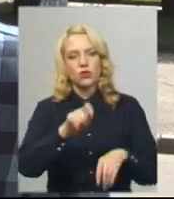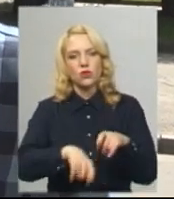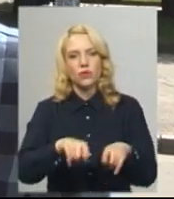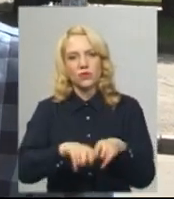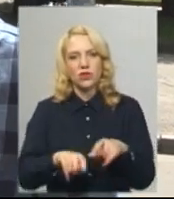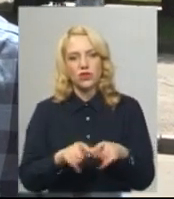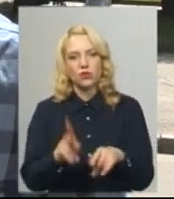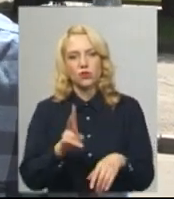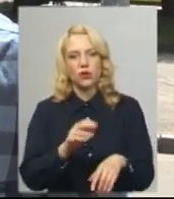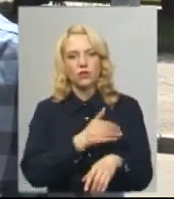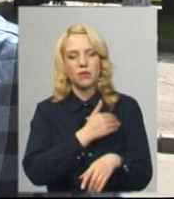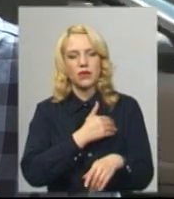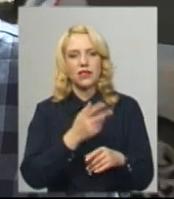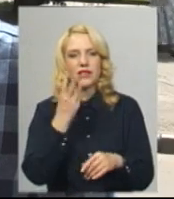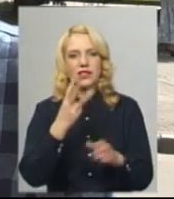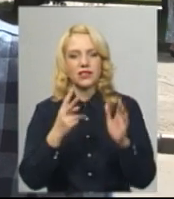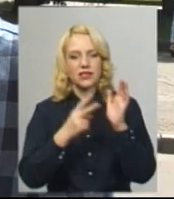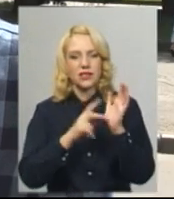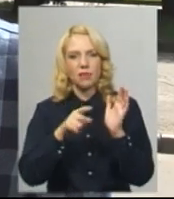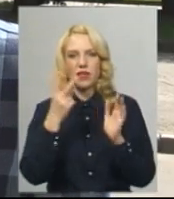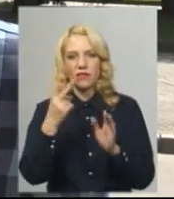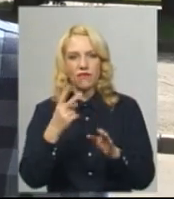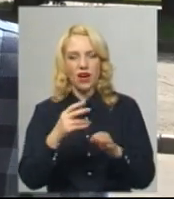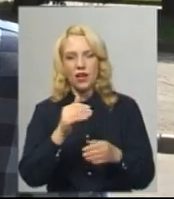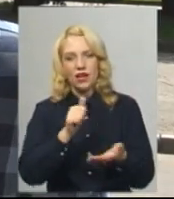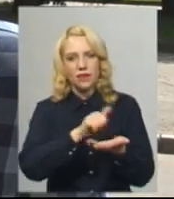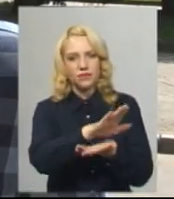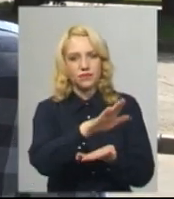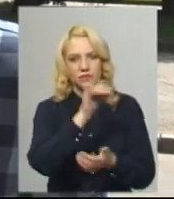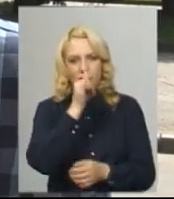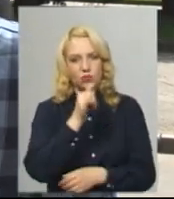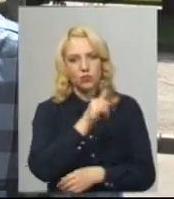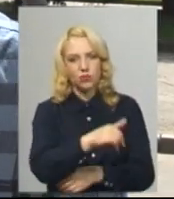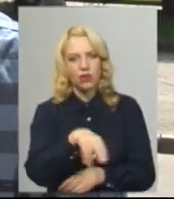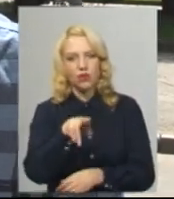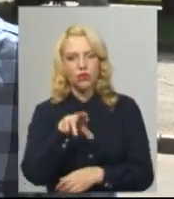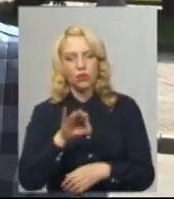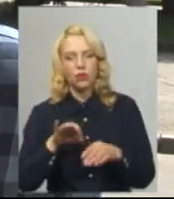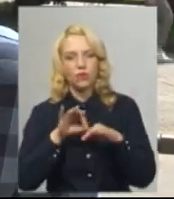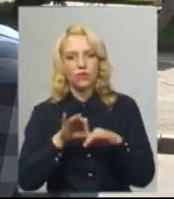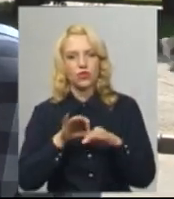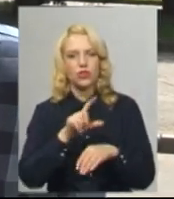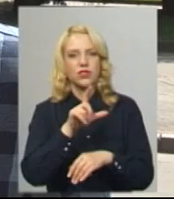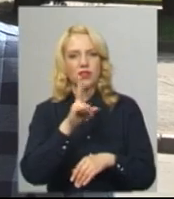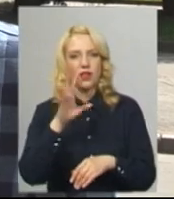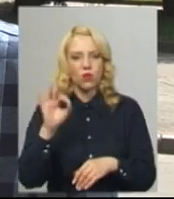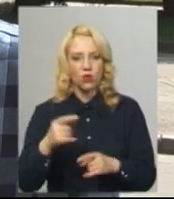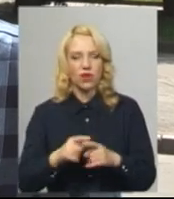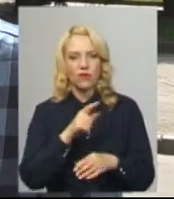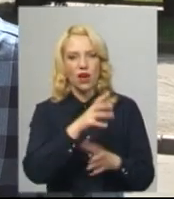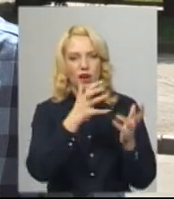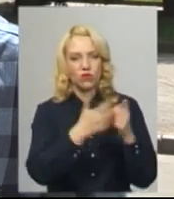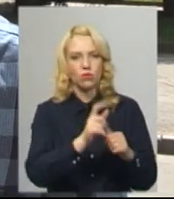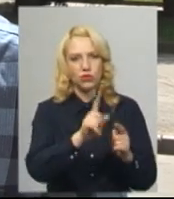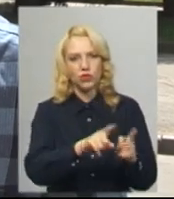будуть мати температуру більше 37,2, будуть не допускатися до проходження зовнішнього незалежного оцінювання, і вони автоматично будуть